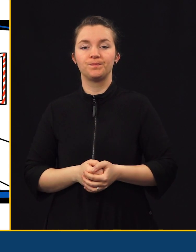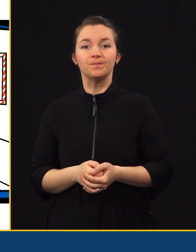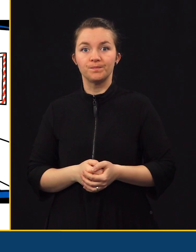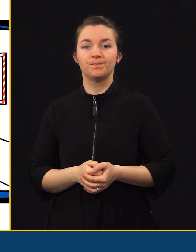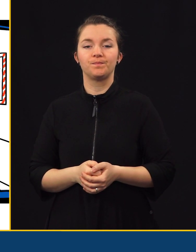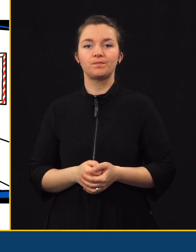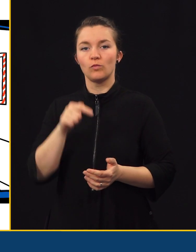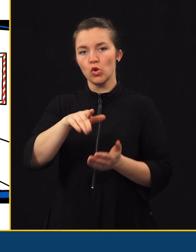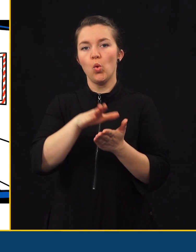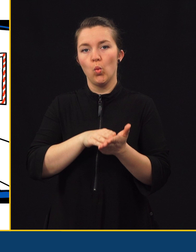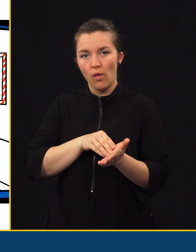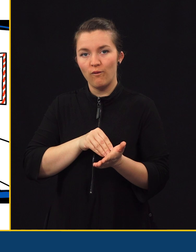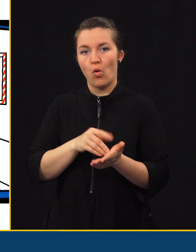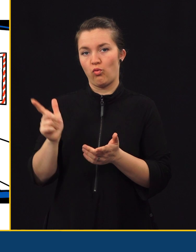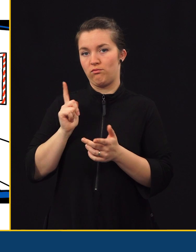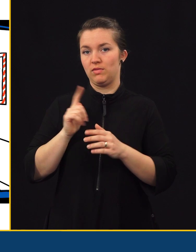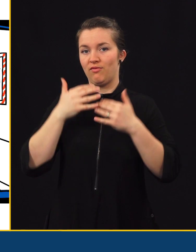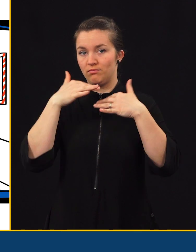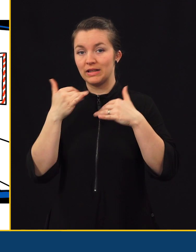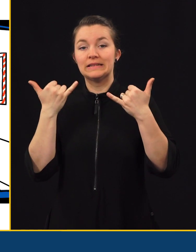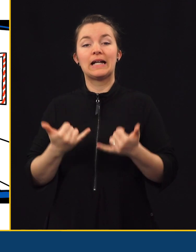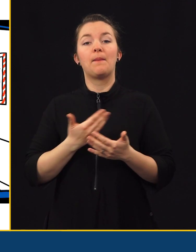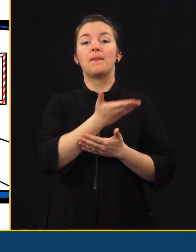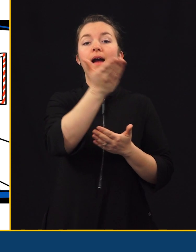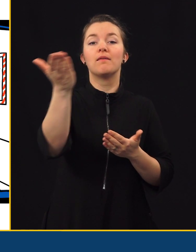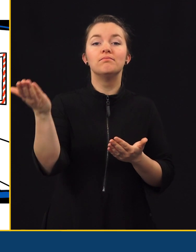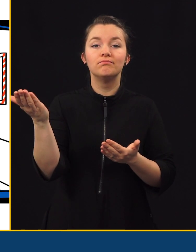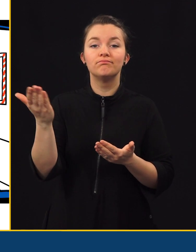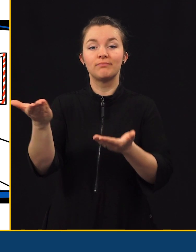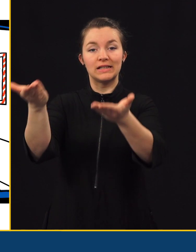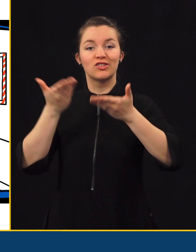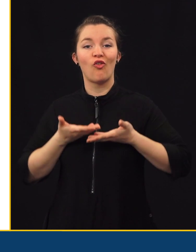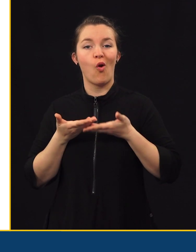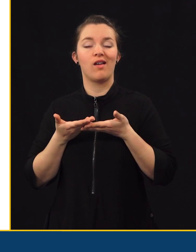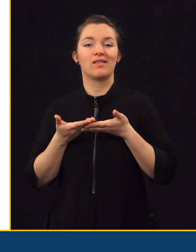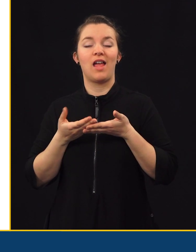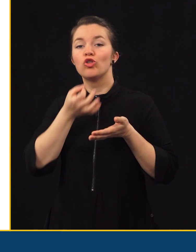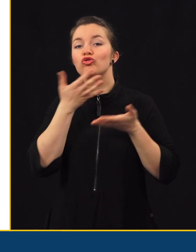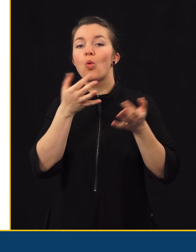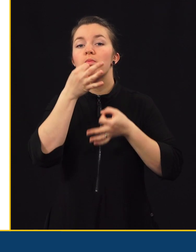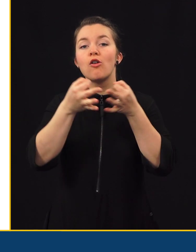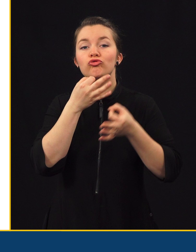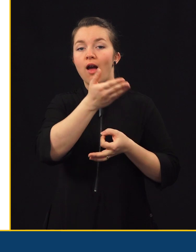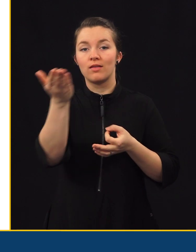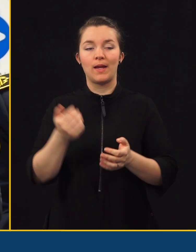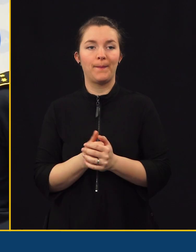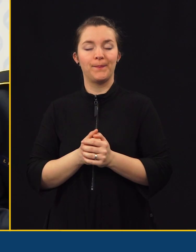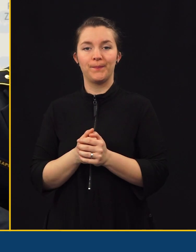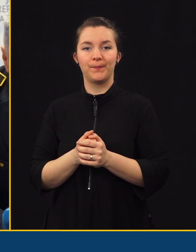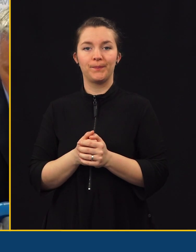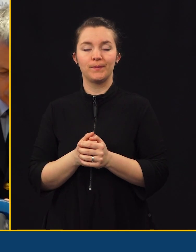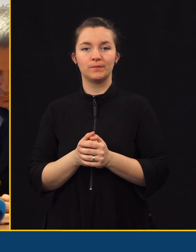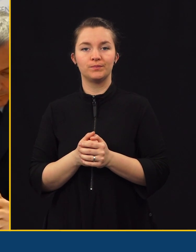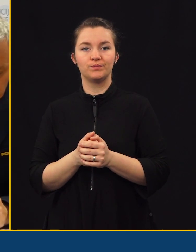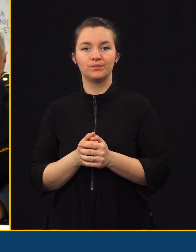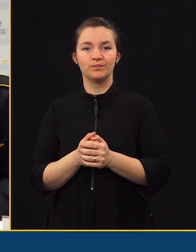Tako, nekako povodoma z najne strani, zdaj pa izvolite še so kakšne vprašanje. Jaz